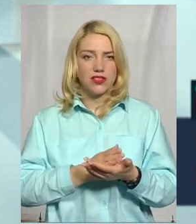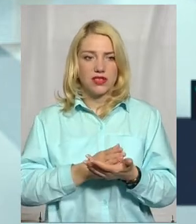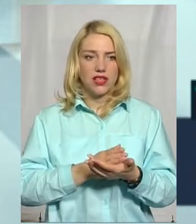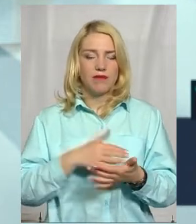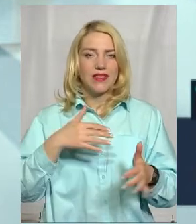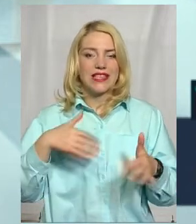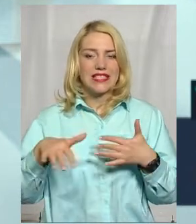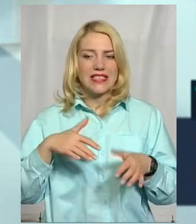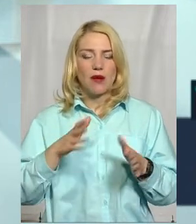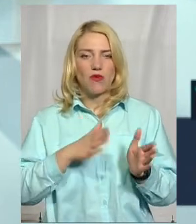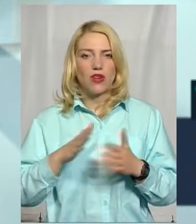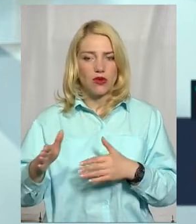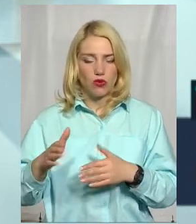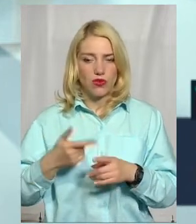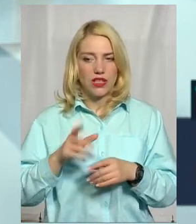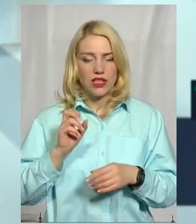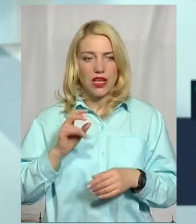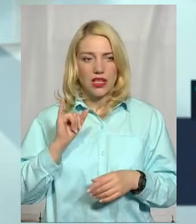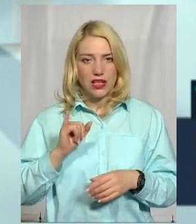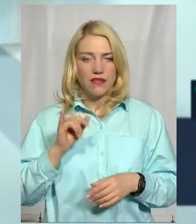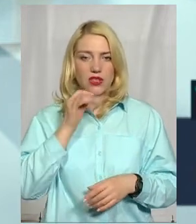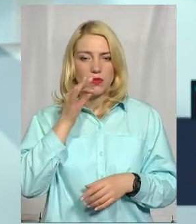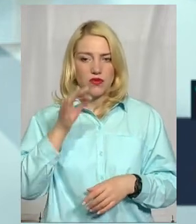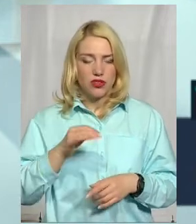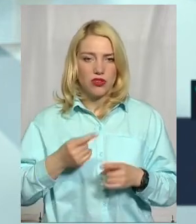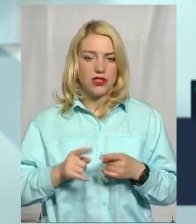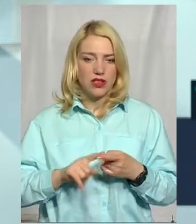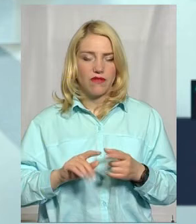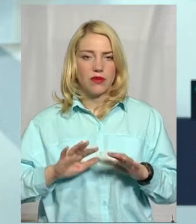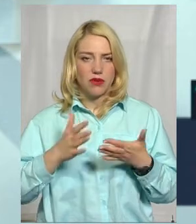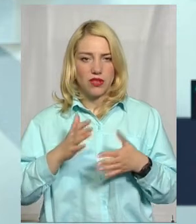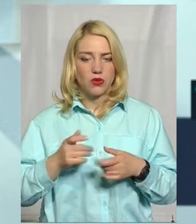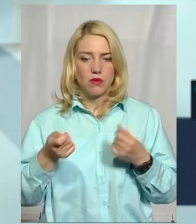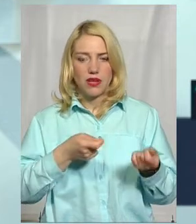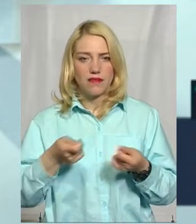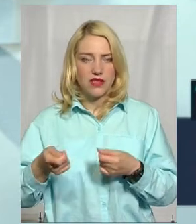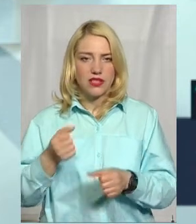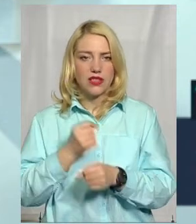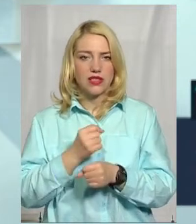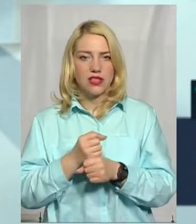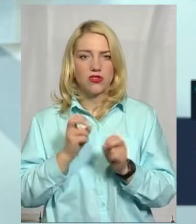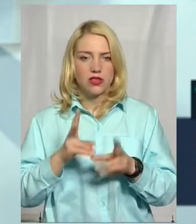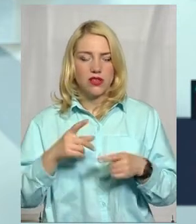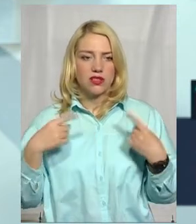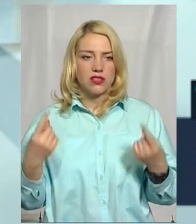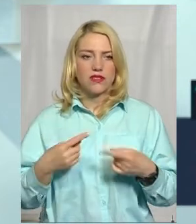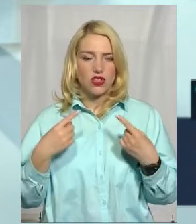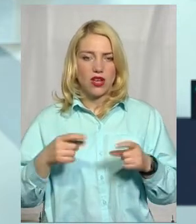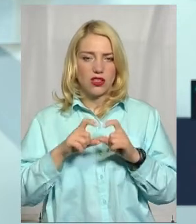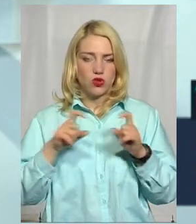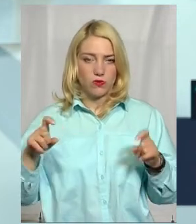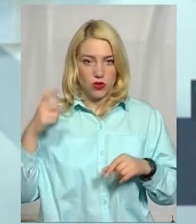слабо регулювані з точки зору влади. І, відповідно, в даному випадку перевізники діють як звичайні суб'єкти господарювання.